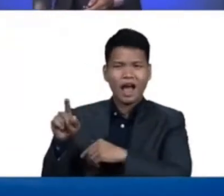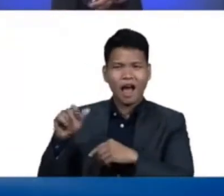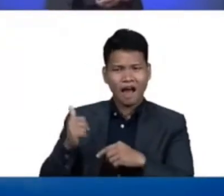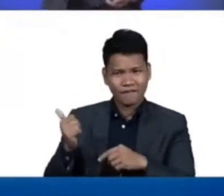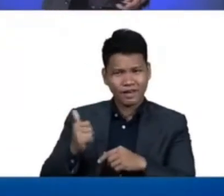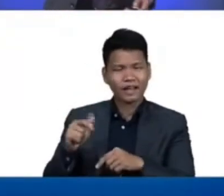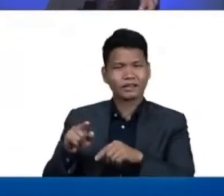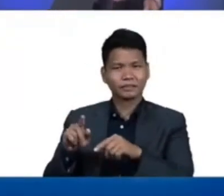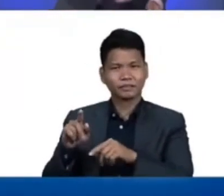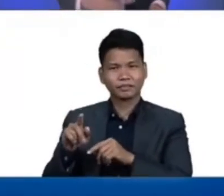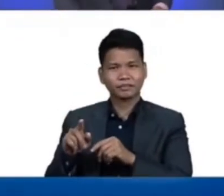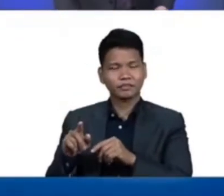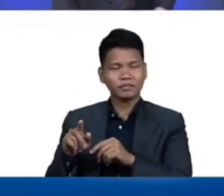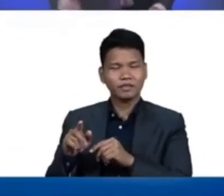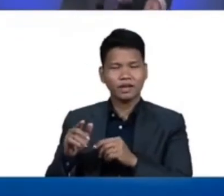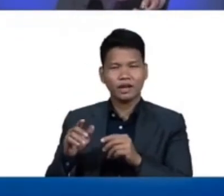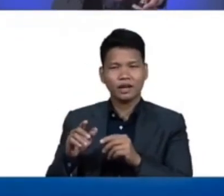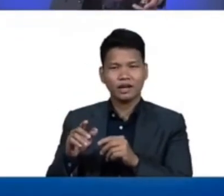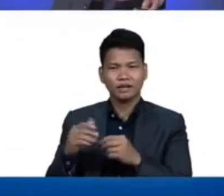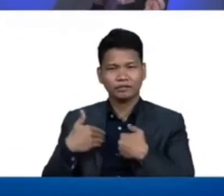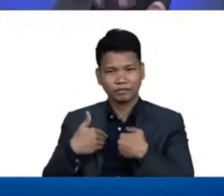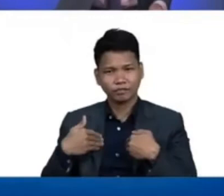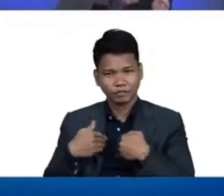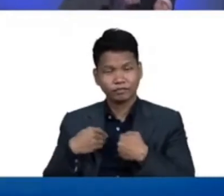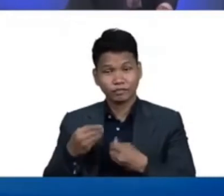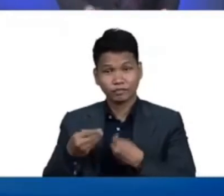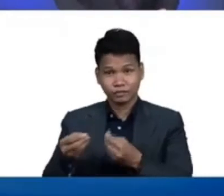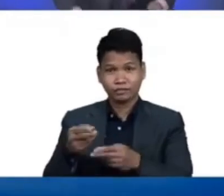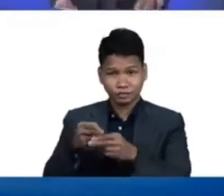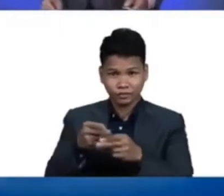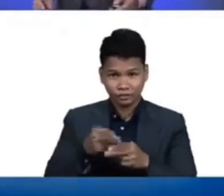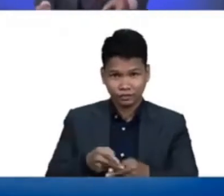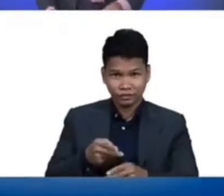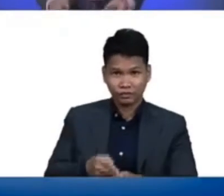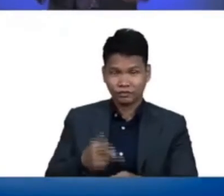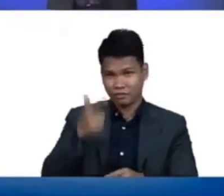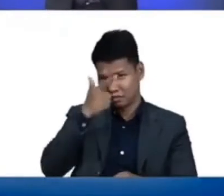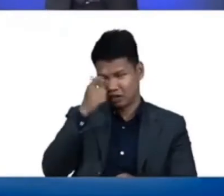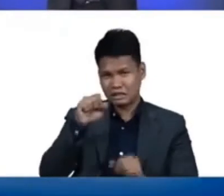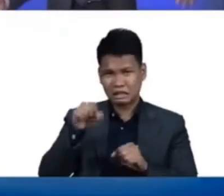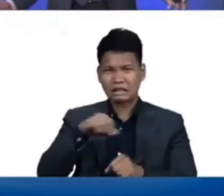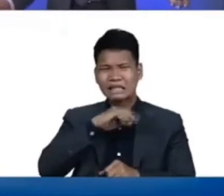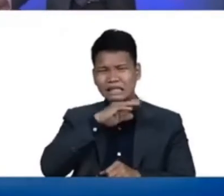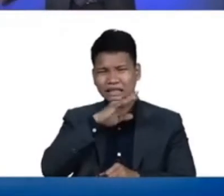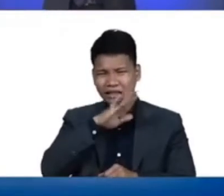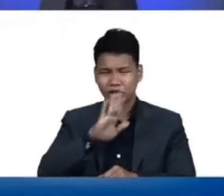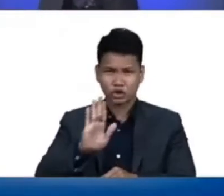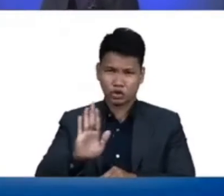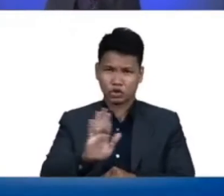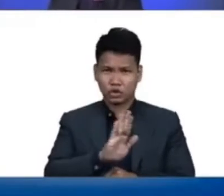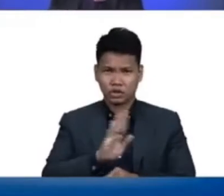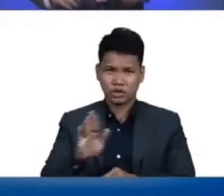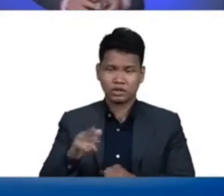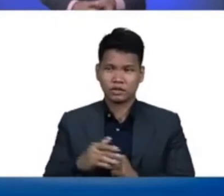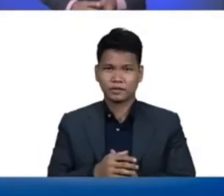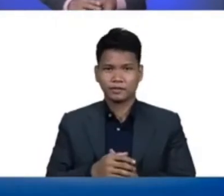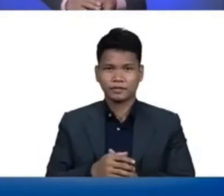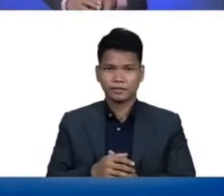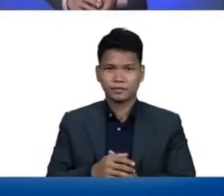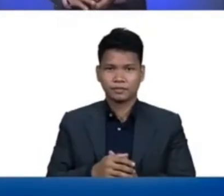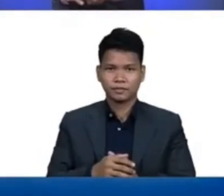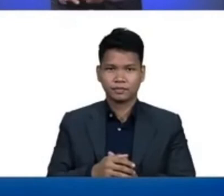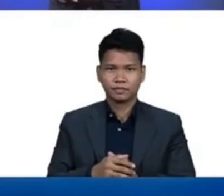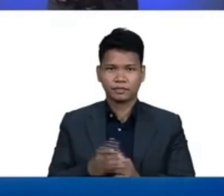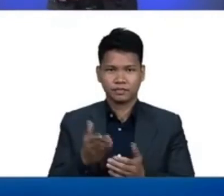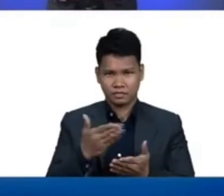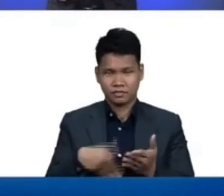hayop ang binigyan ng pangalan because they are unclean for yun sabi ng Panginoon at ito pa po mga minamahal